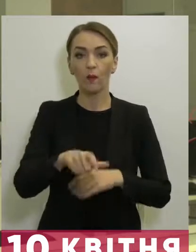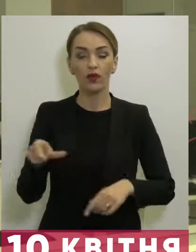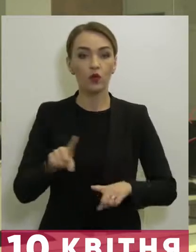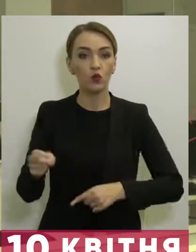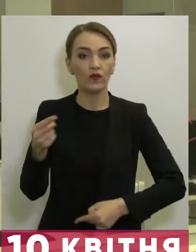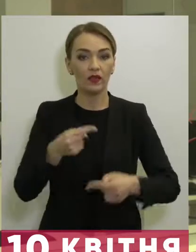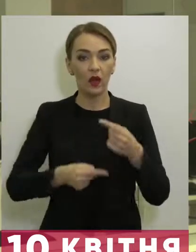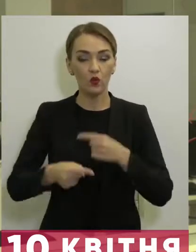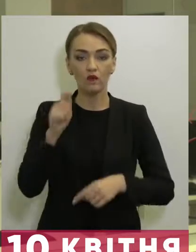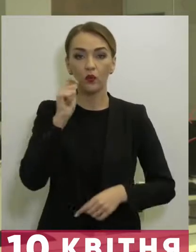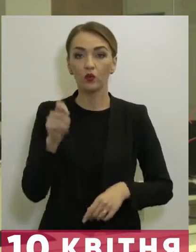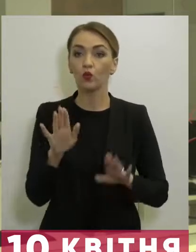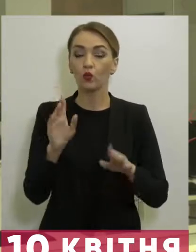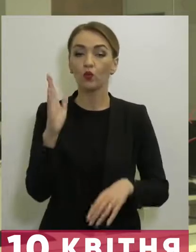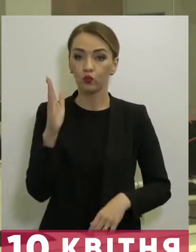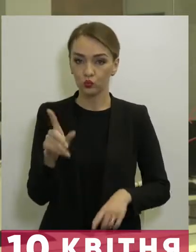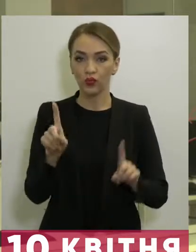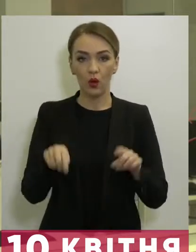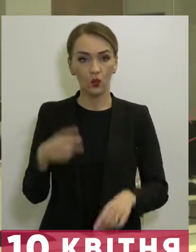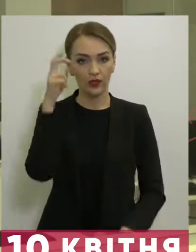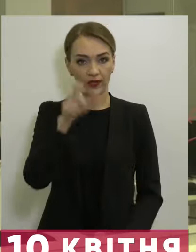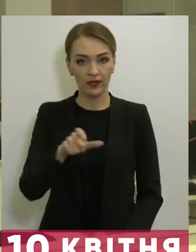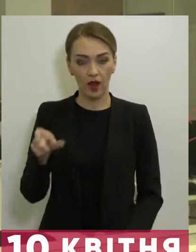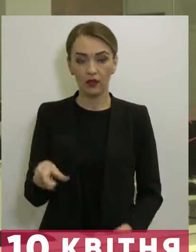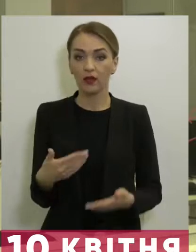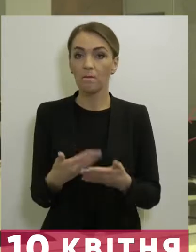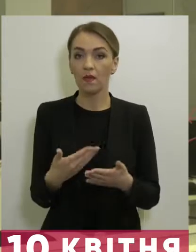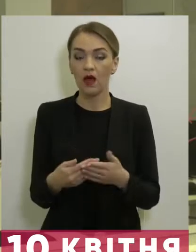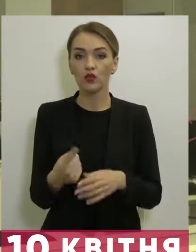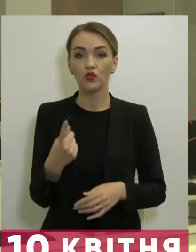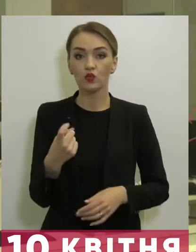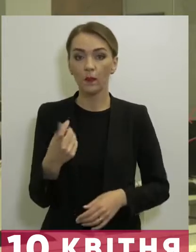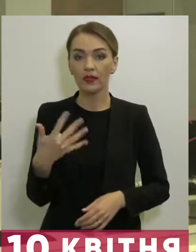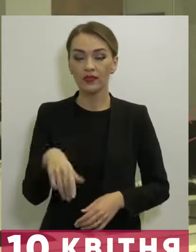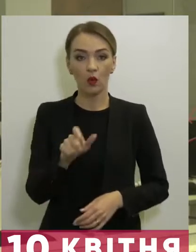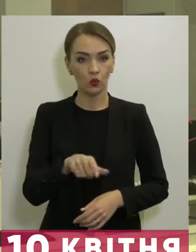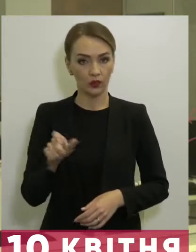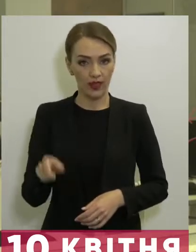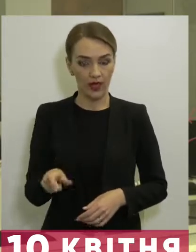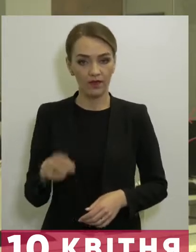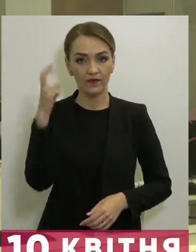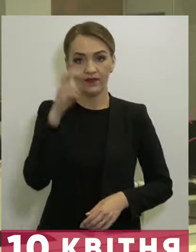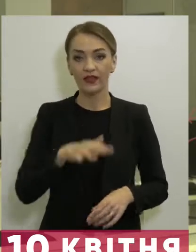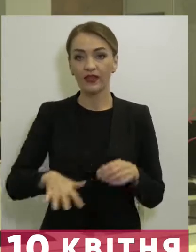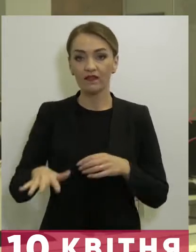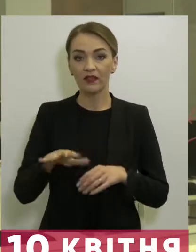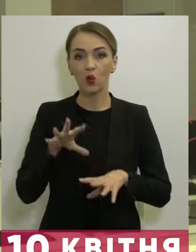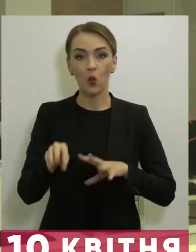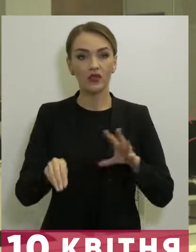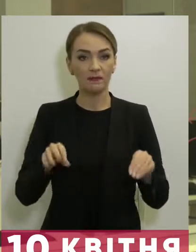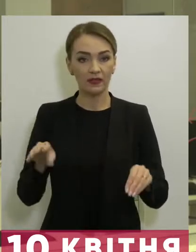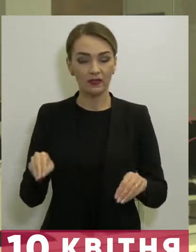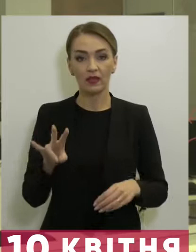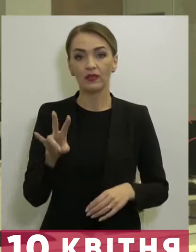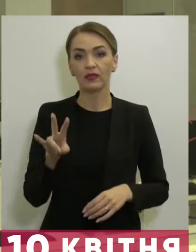повертаються в Україну, будуть також і кияни. Майже 150 людей в Києві розмістять